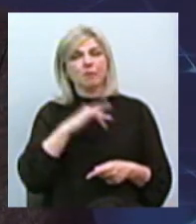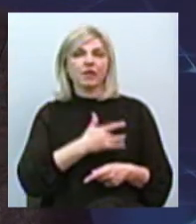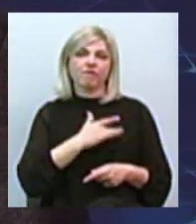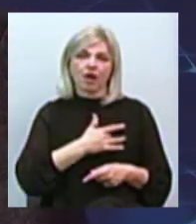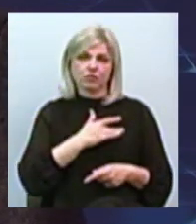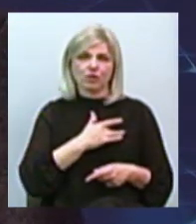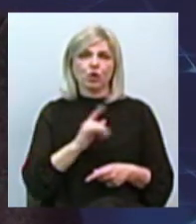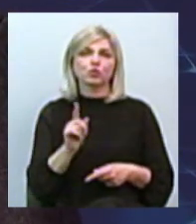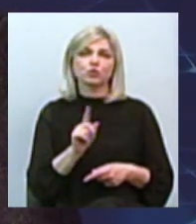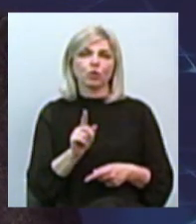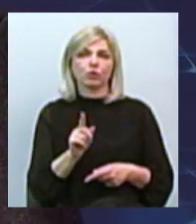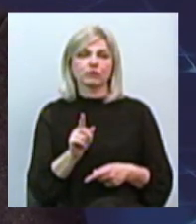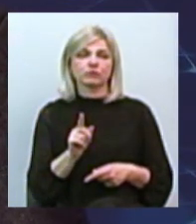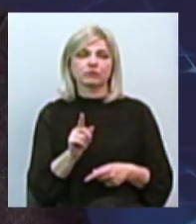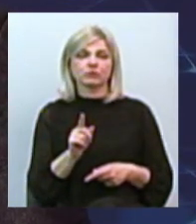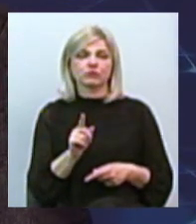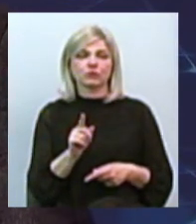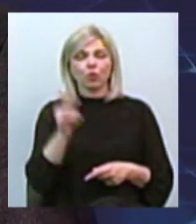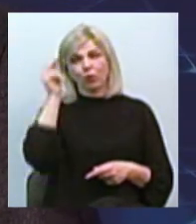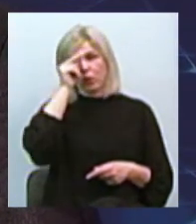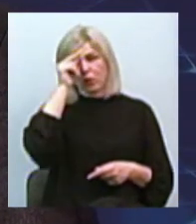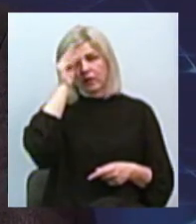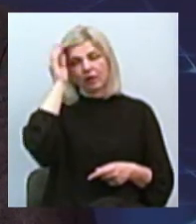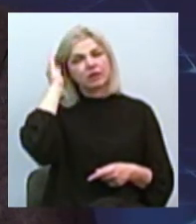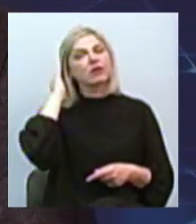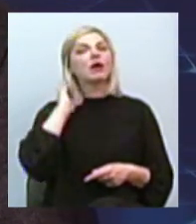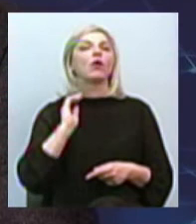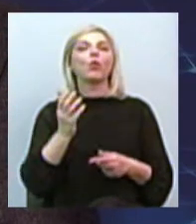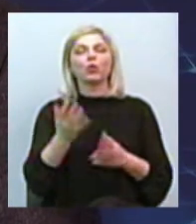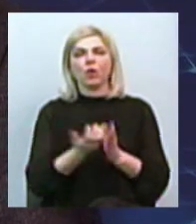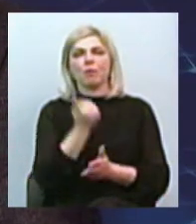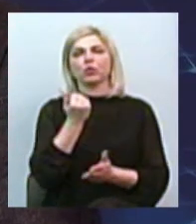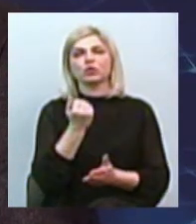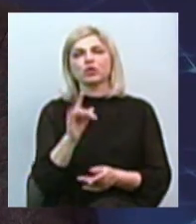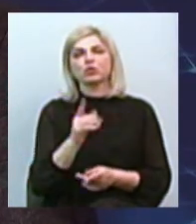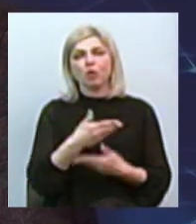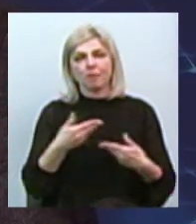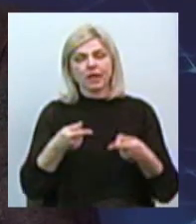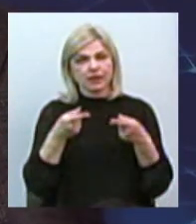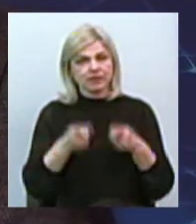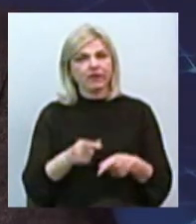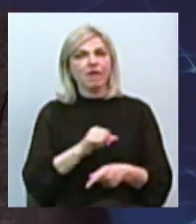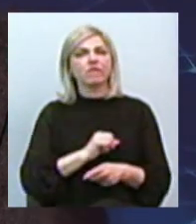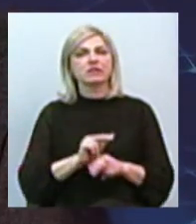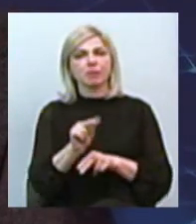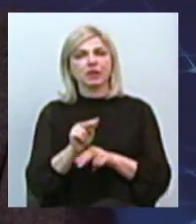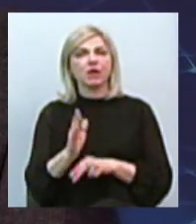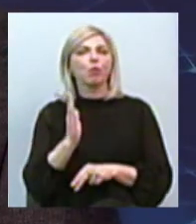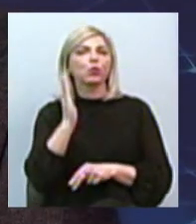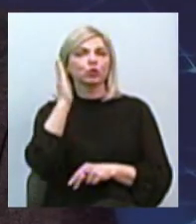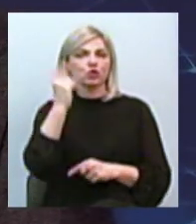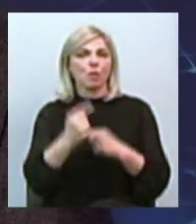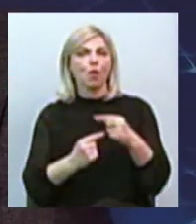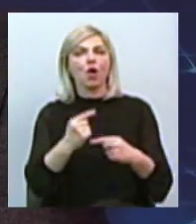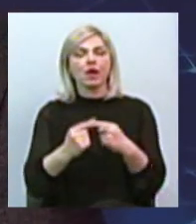глубоко сомневаюсь в тому, що уроки ми извлекли, і що ми действительно воспитаємо будущее поколення в